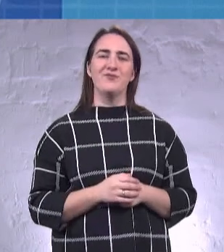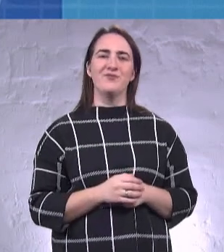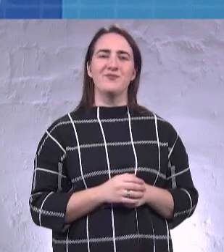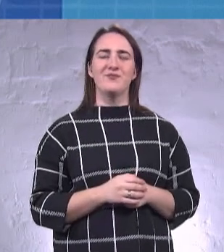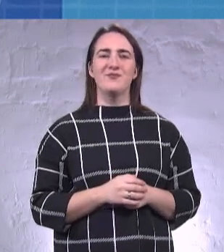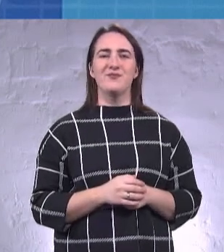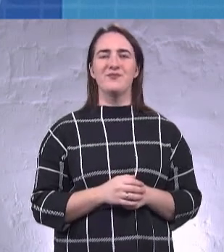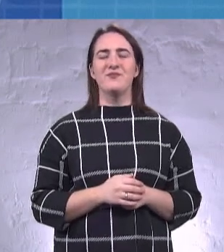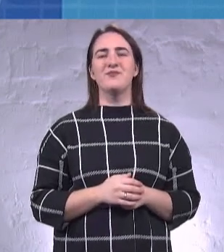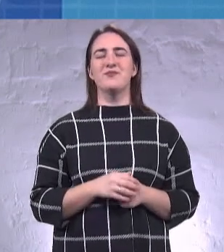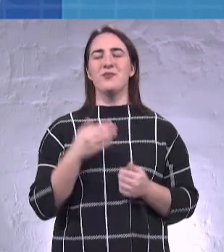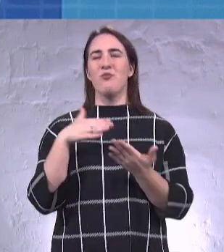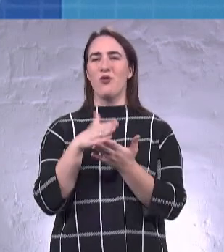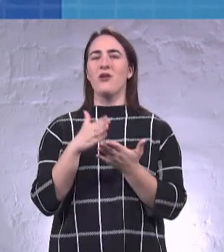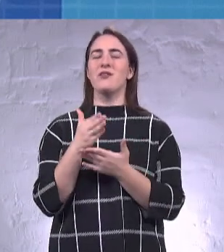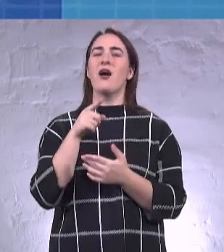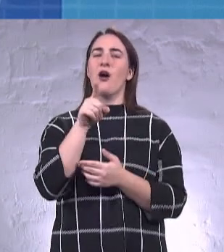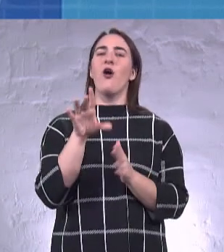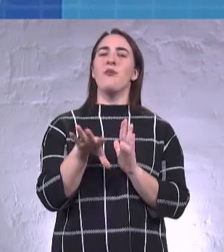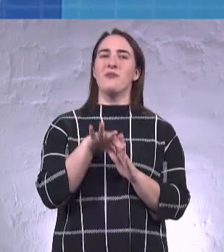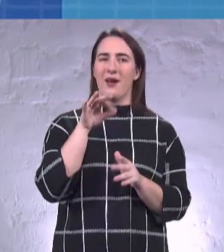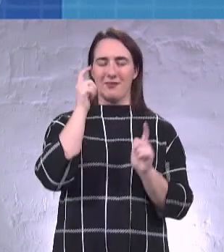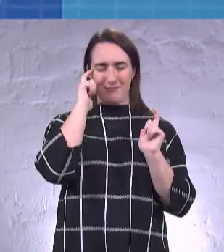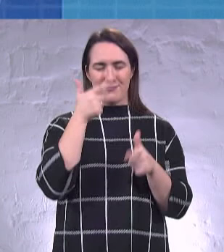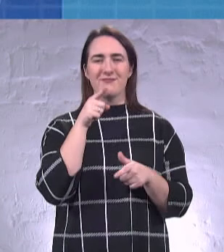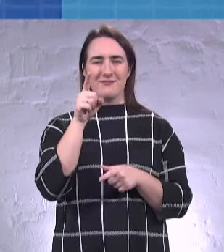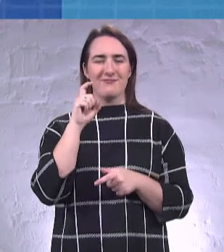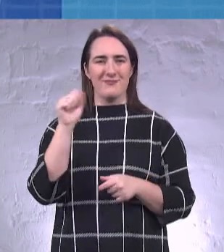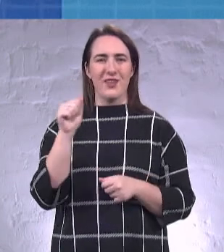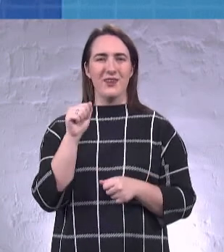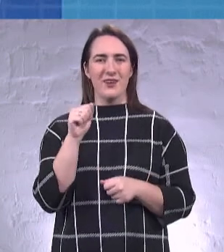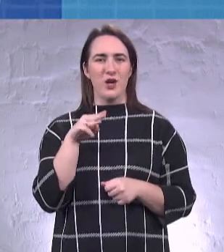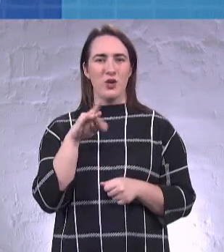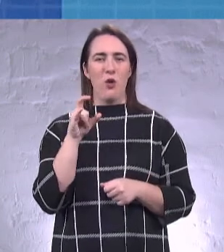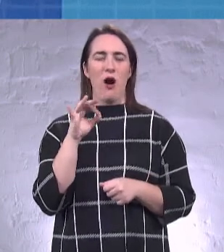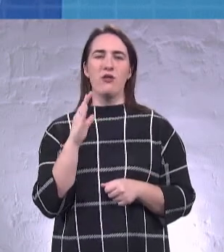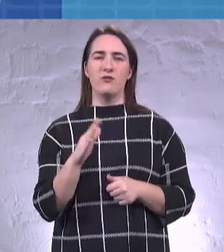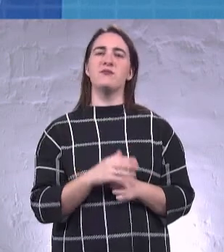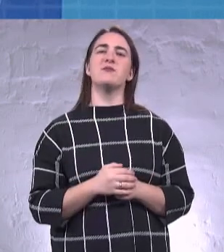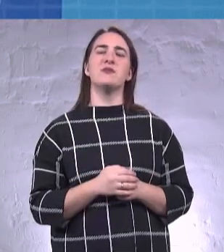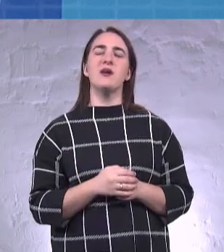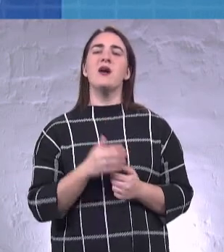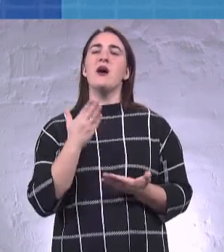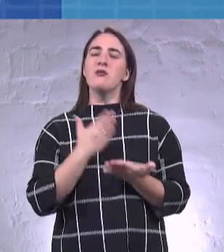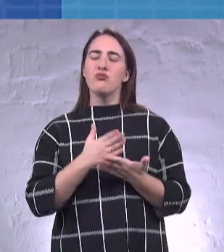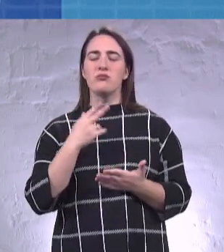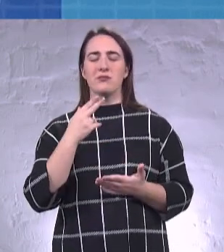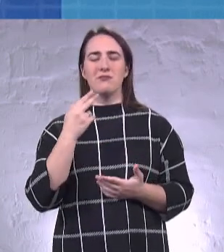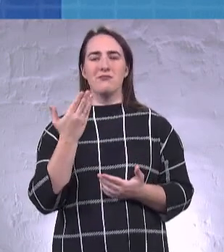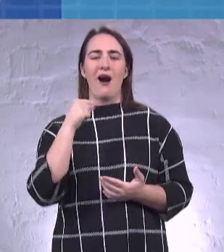враховуючи ту політичну силу, я розумію, що ви підтримуєте. Політики, окрім харізму, повинні мати ще і біографію